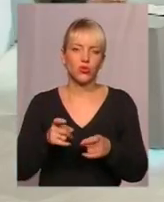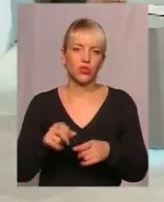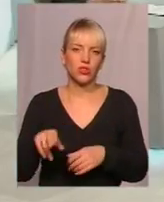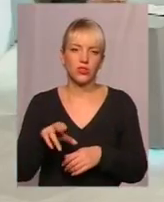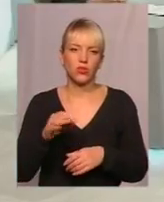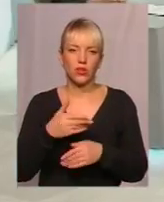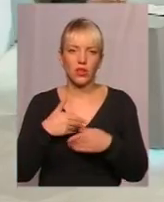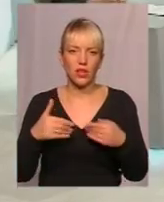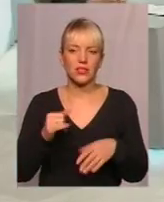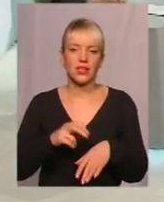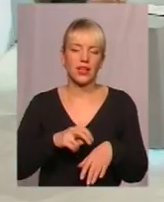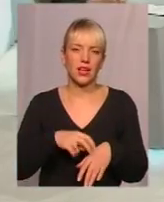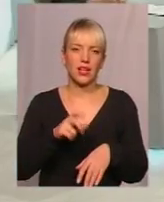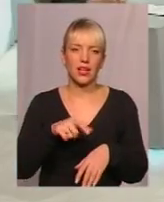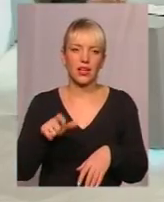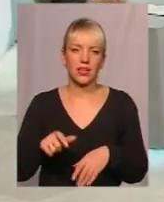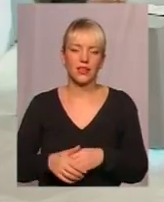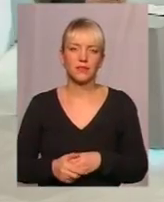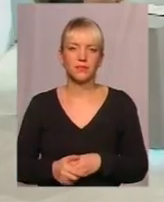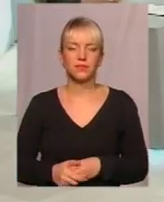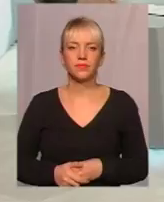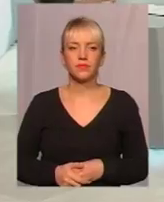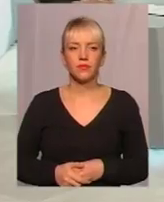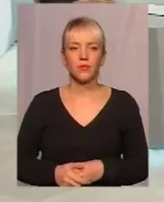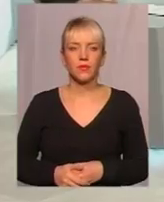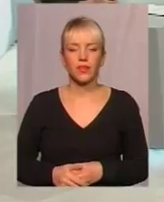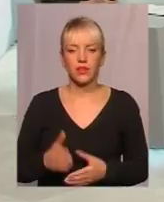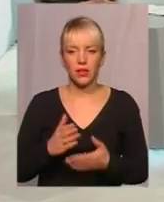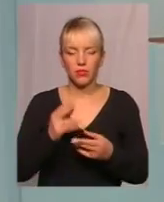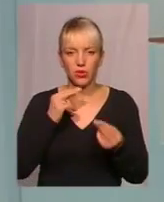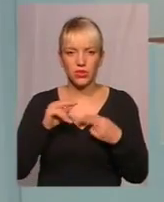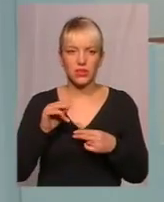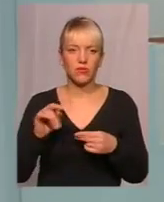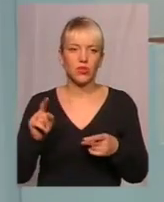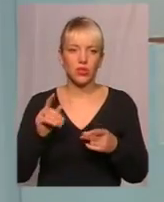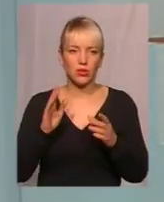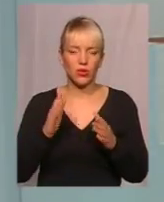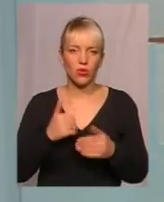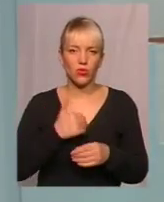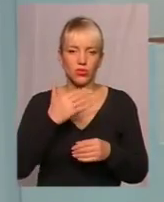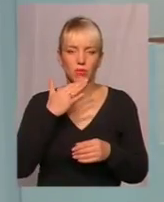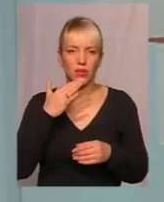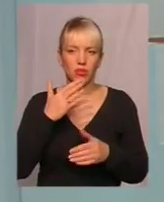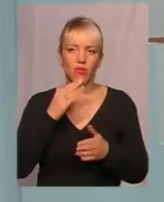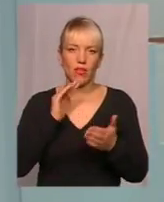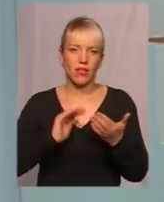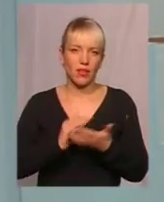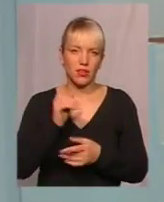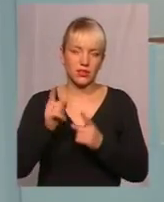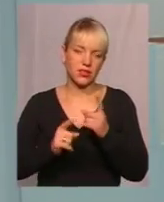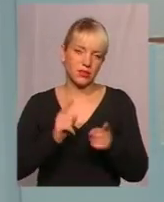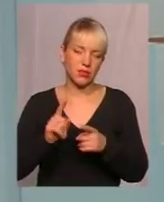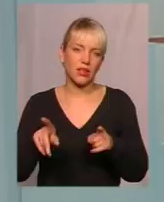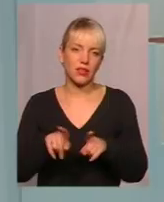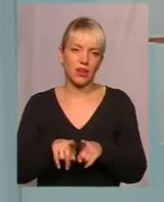і лікарі. Вони також є досить прогресивними і хочуть багато якісних змін. А